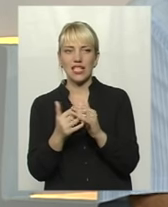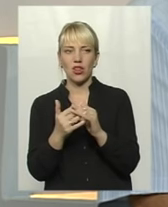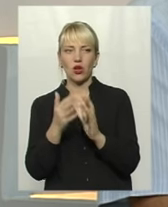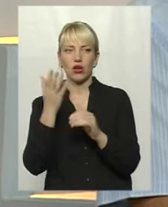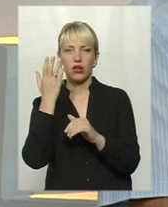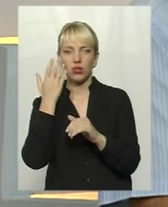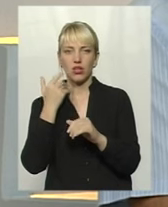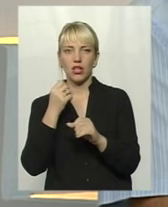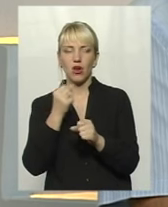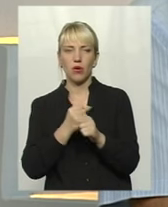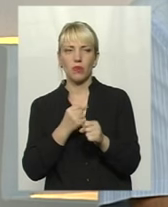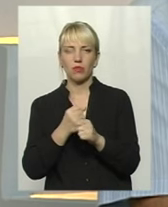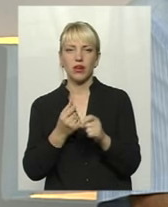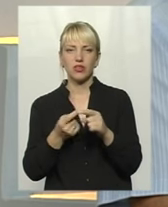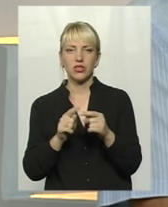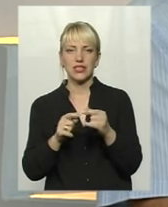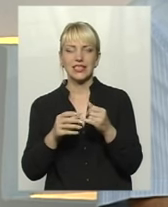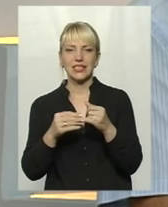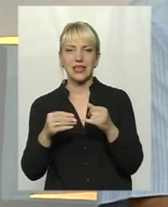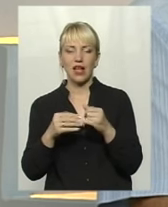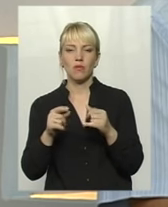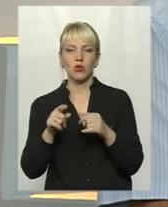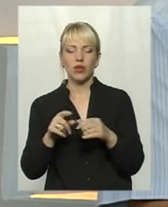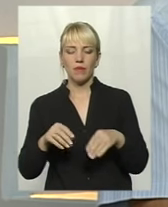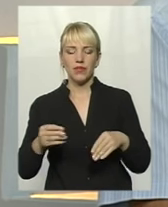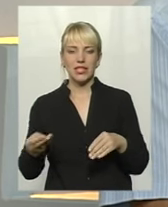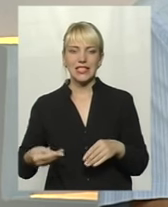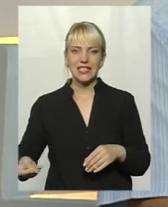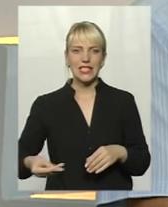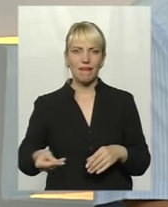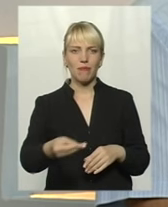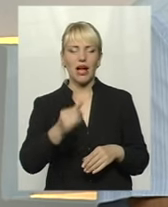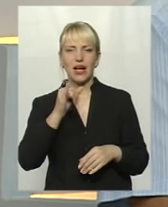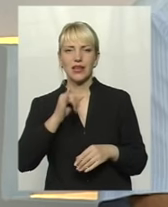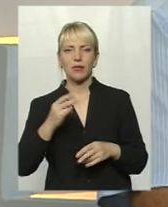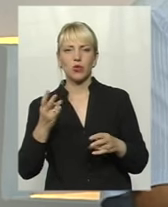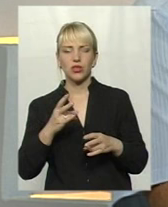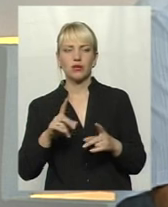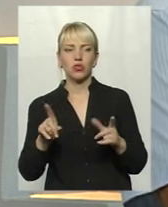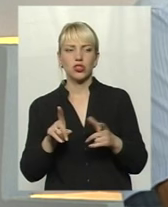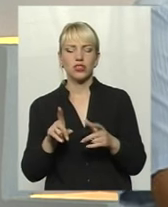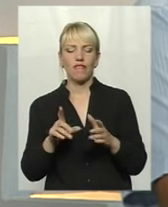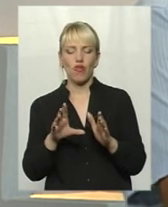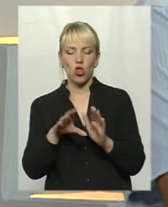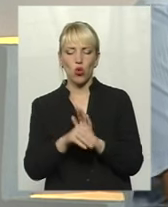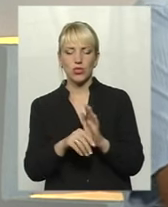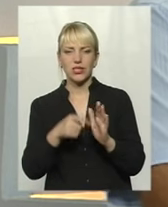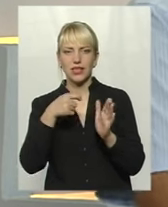проходить обробіток цих земельних ділянок, там і сівба, цих культур сіляких, їх все рівно потрібно чимось вносити.